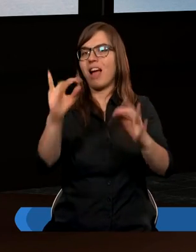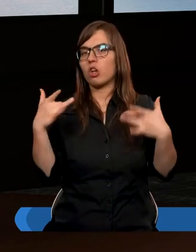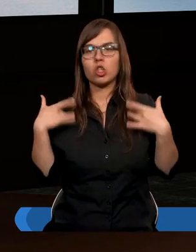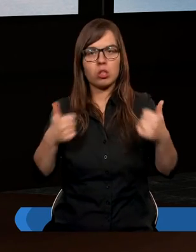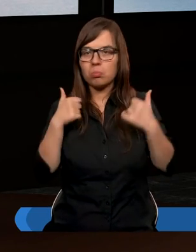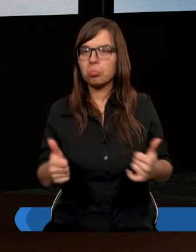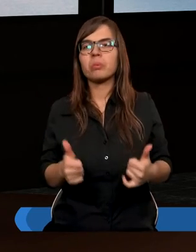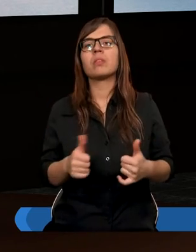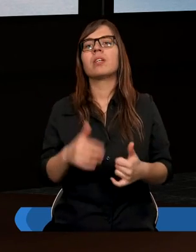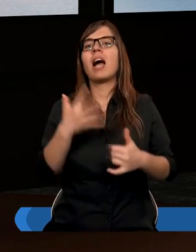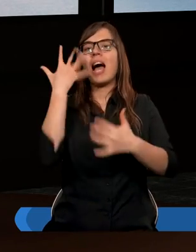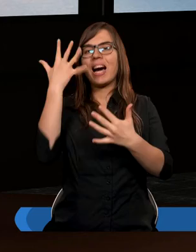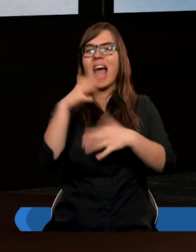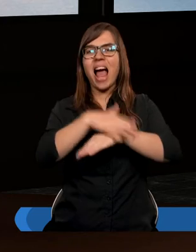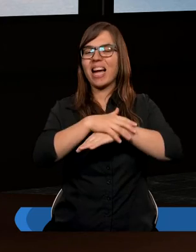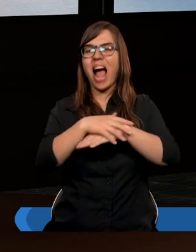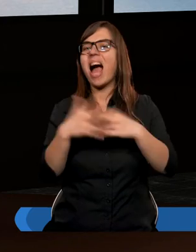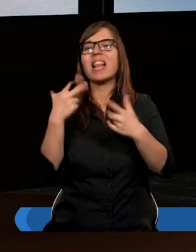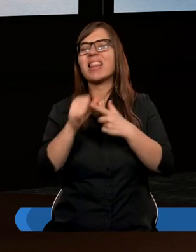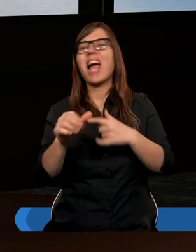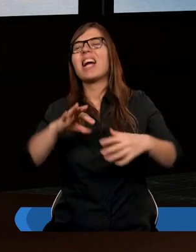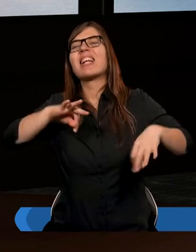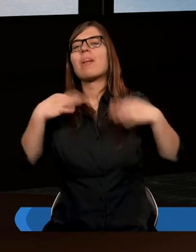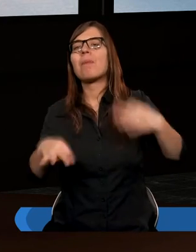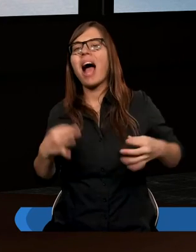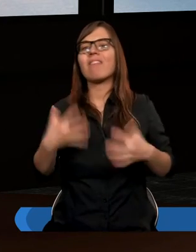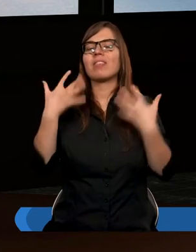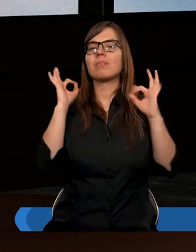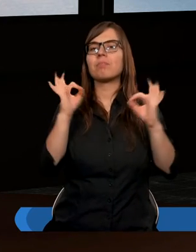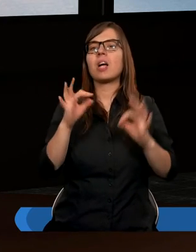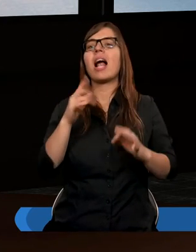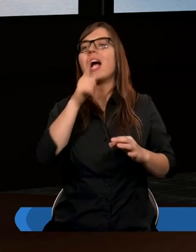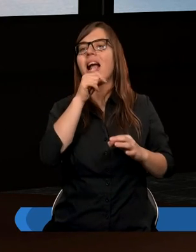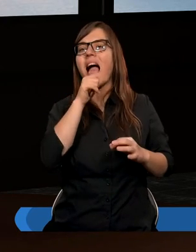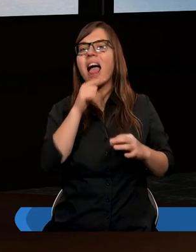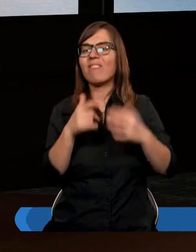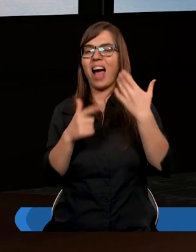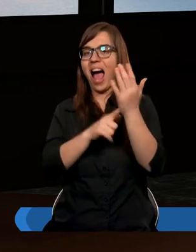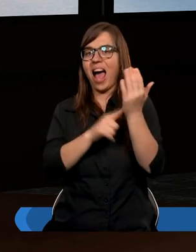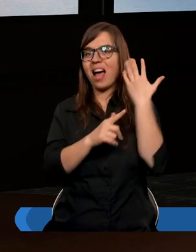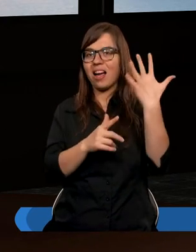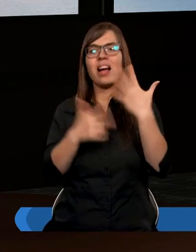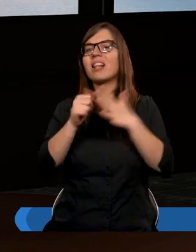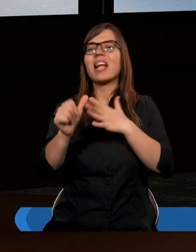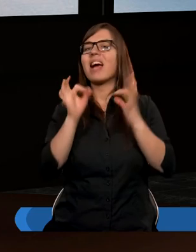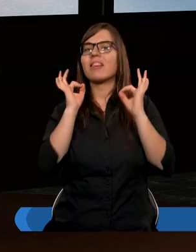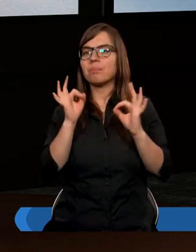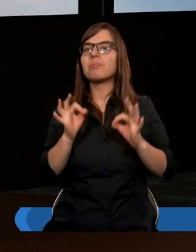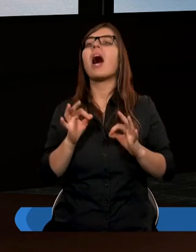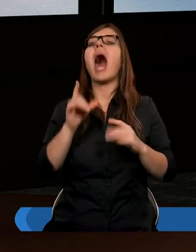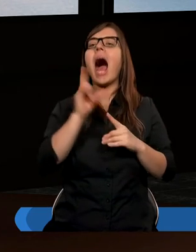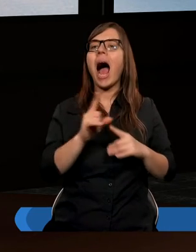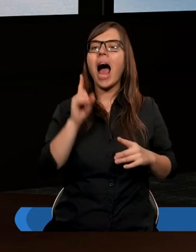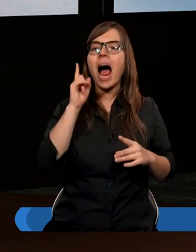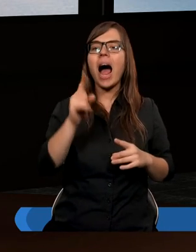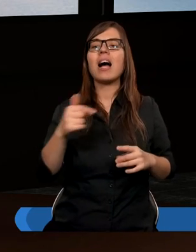moja dłoń nie jest taka jak dłoń prawa moja lewa nie jest taka ale